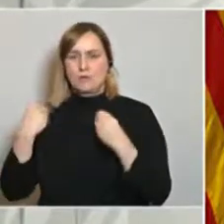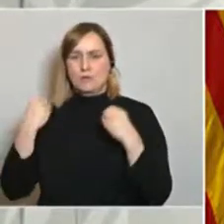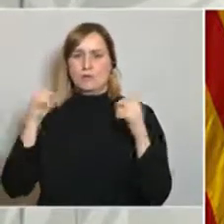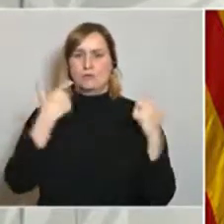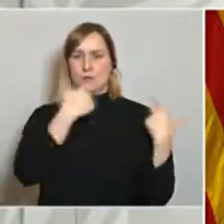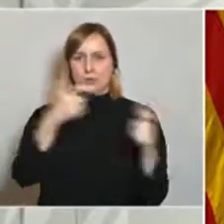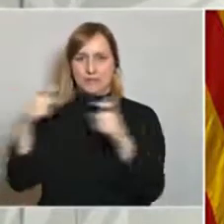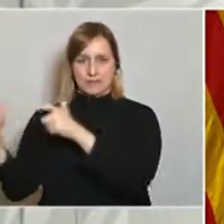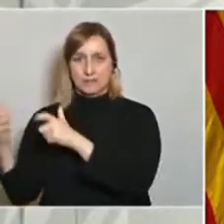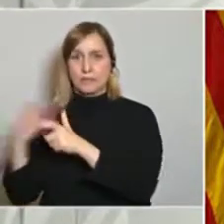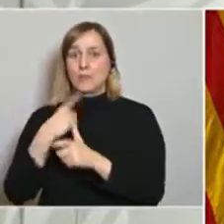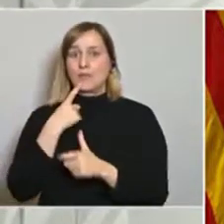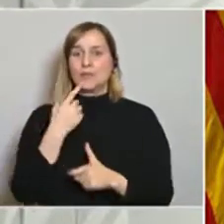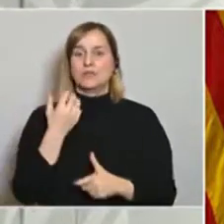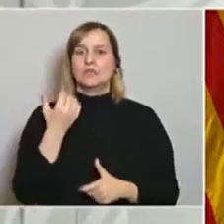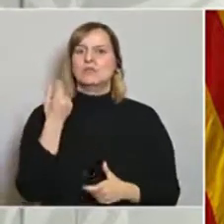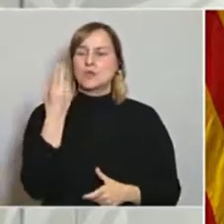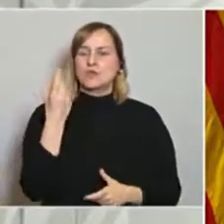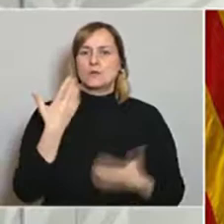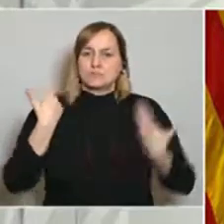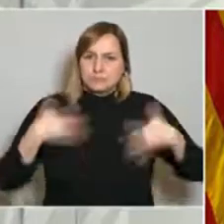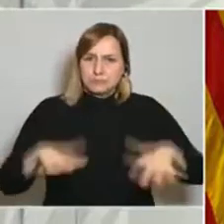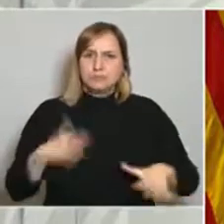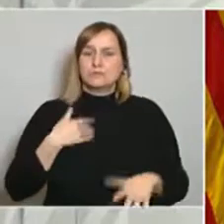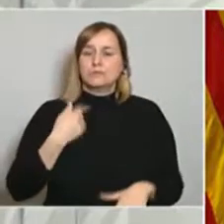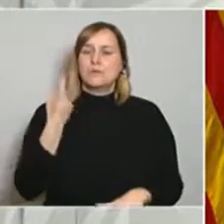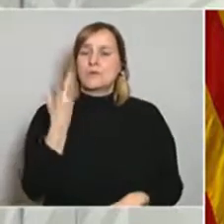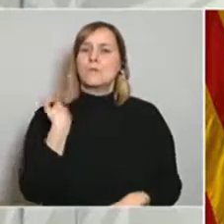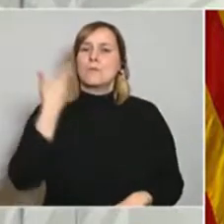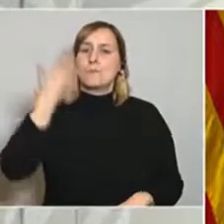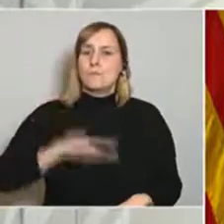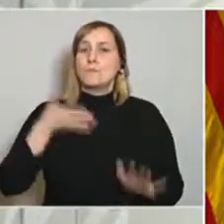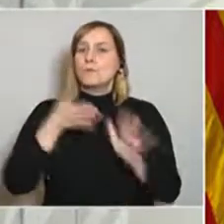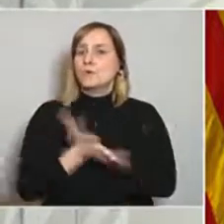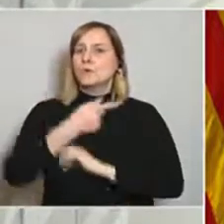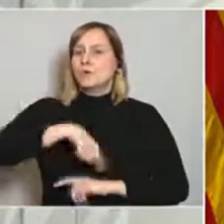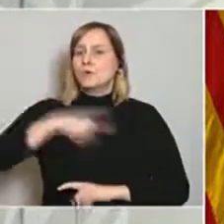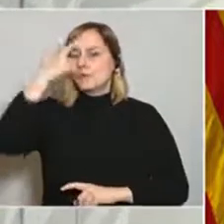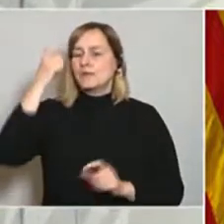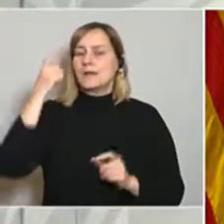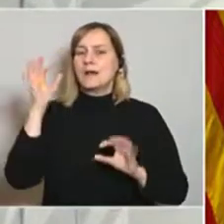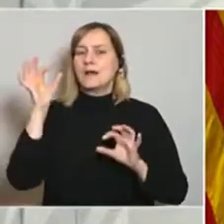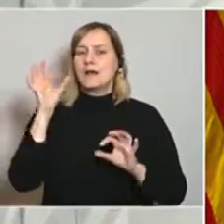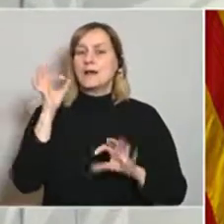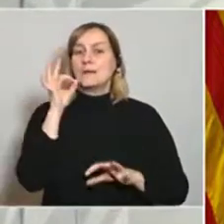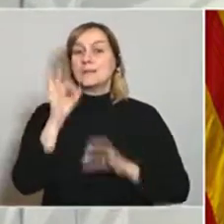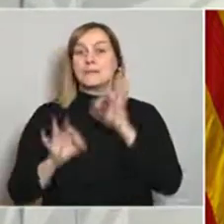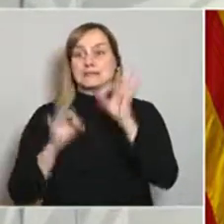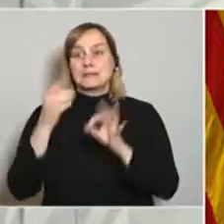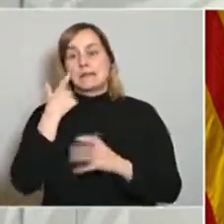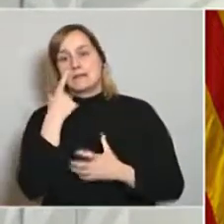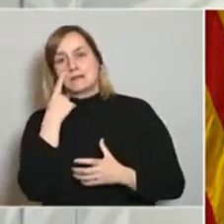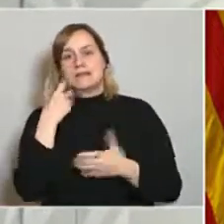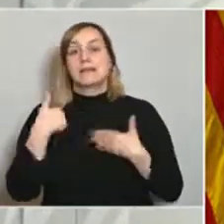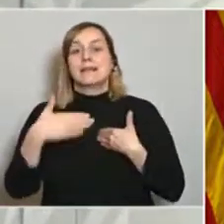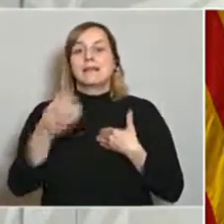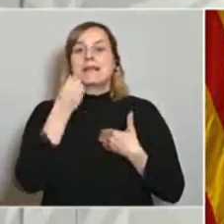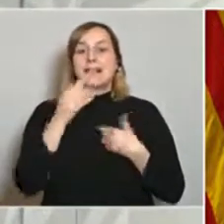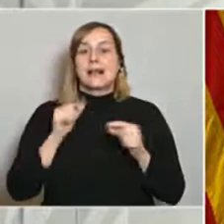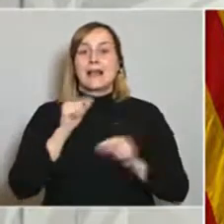Per tant, són xifres grans, són xifres importants, per això hem de vigilar moltíssim com es comporta l'epidèmia per no tenir